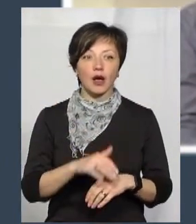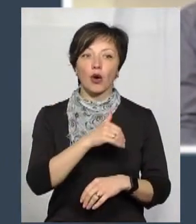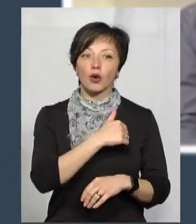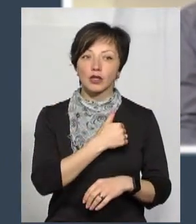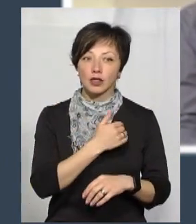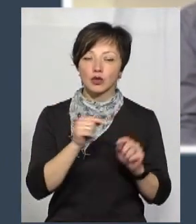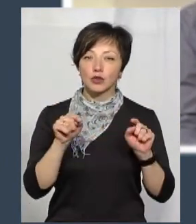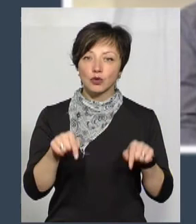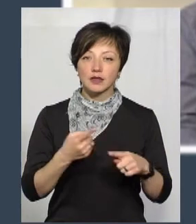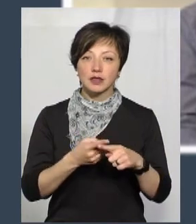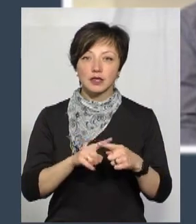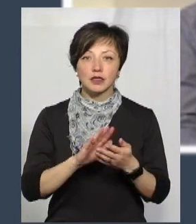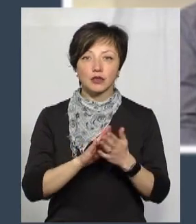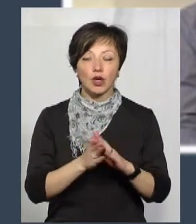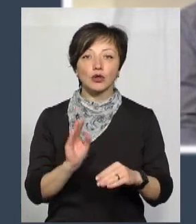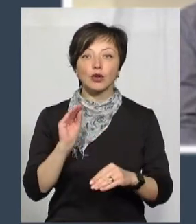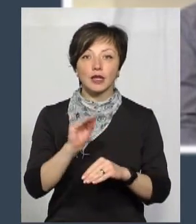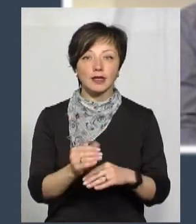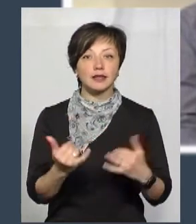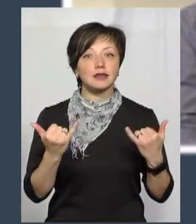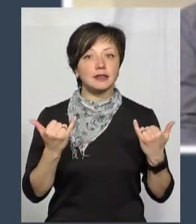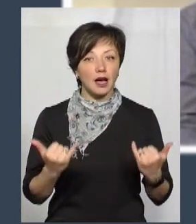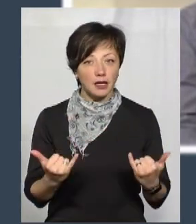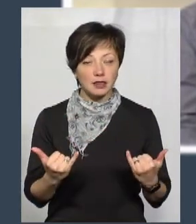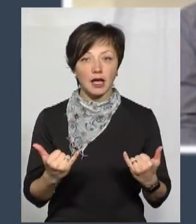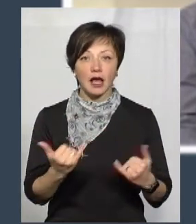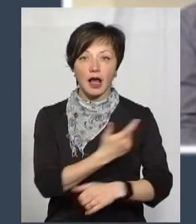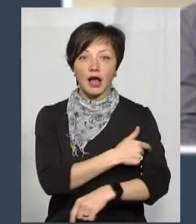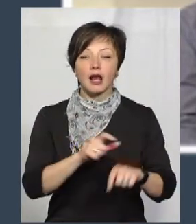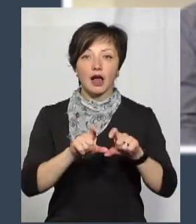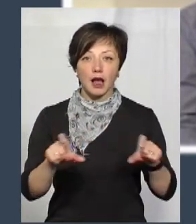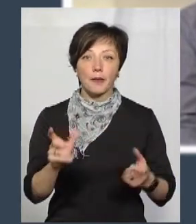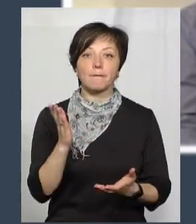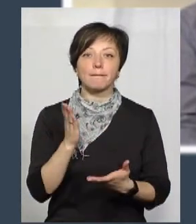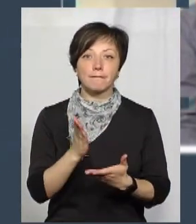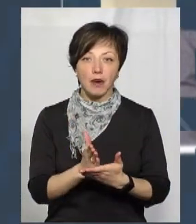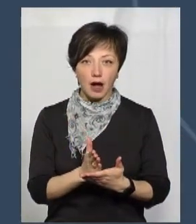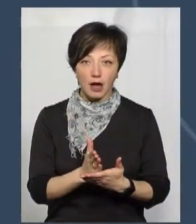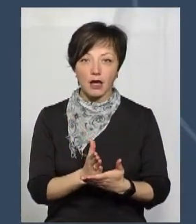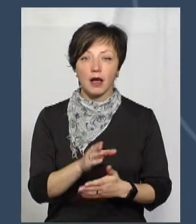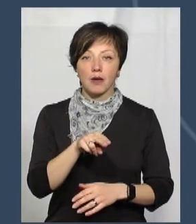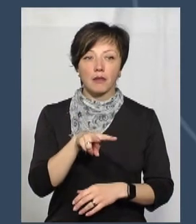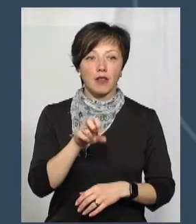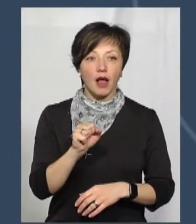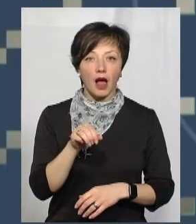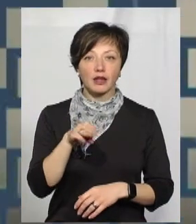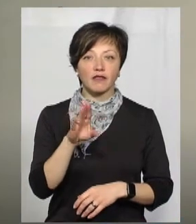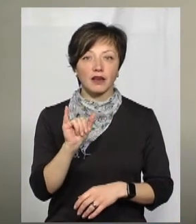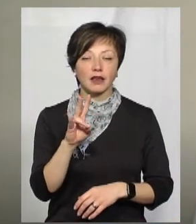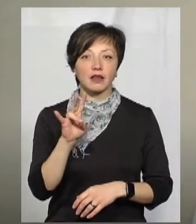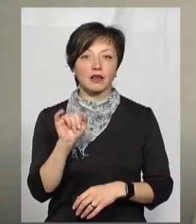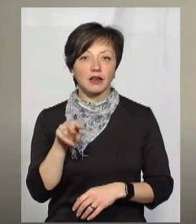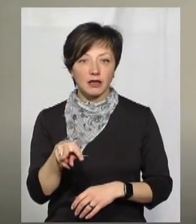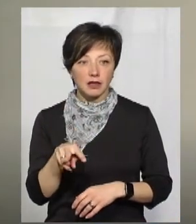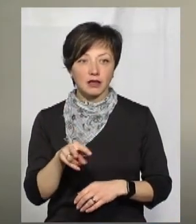хотіла б тут в даній ситуації додати, що зараз, наразі, лікарня має препарат лаквініл, або по-другому